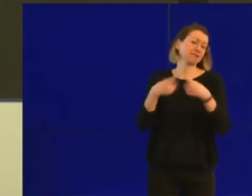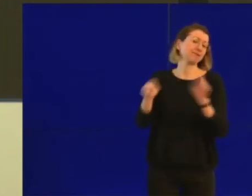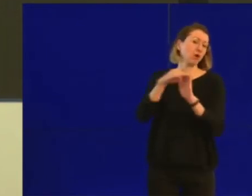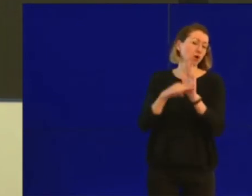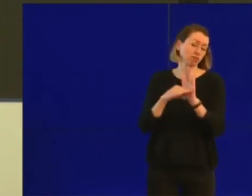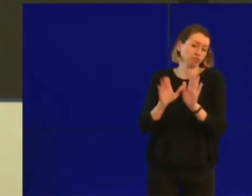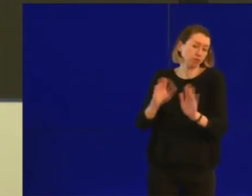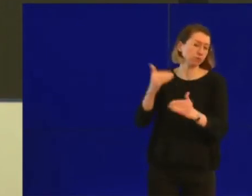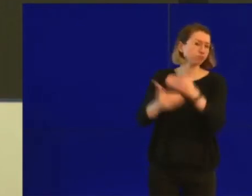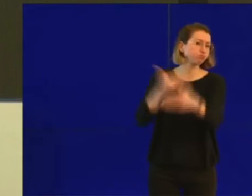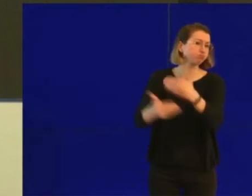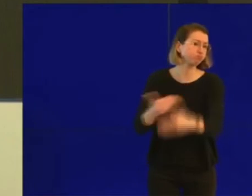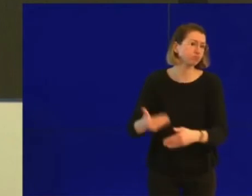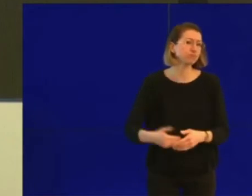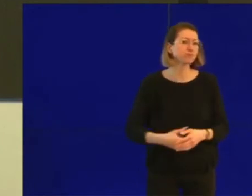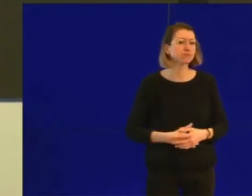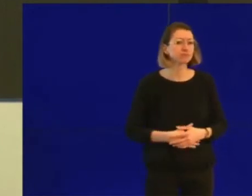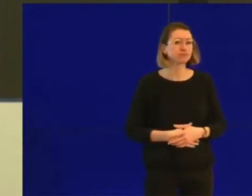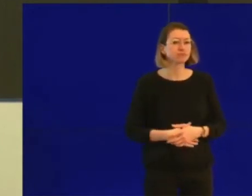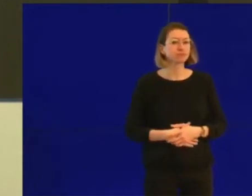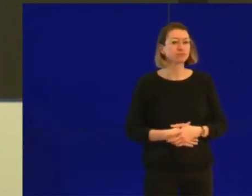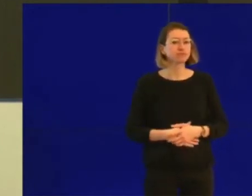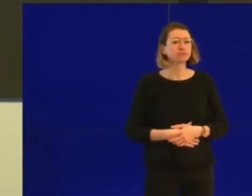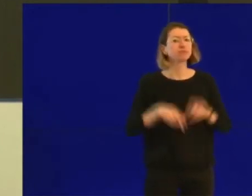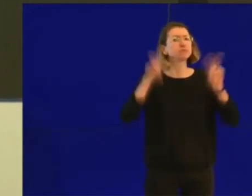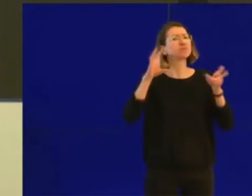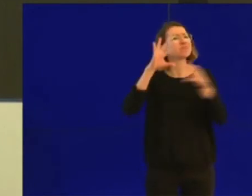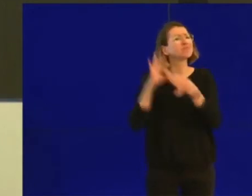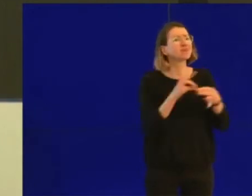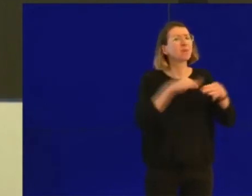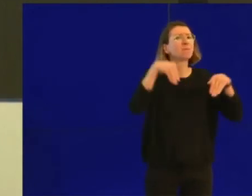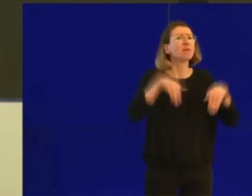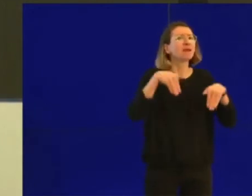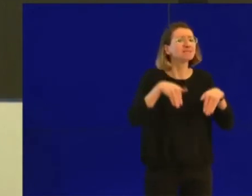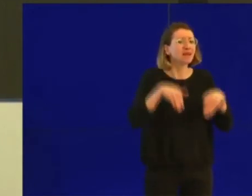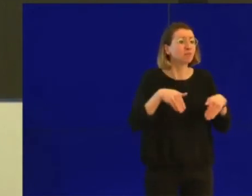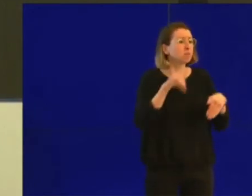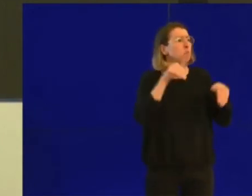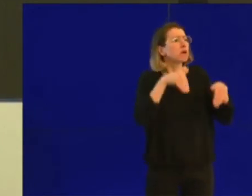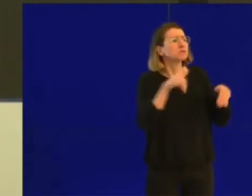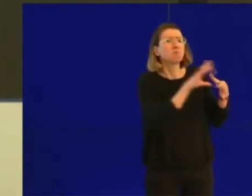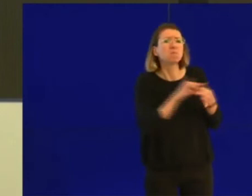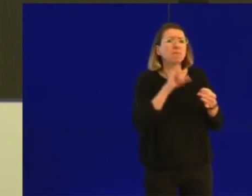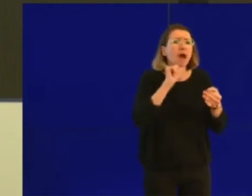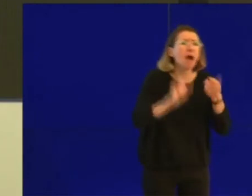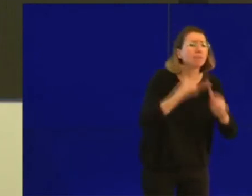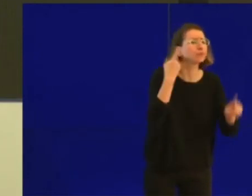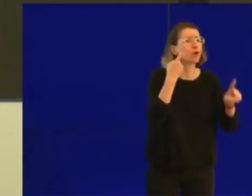Quant au commerce, les commerces non essentiels sont fermés, et ce, à partir d'aujourd'hui, midi.